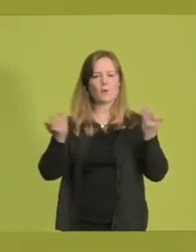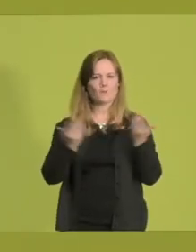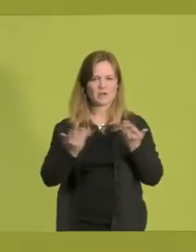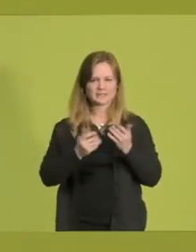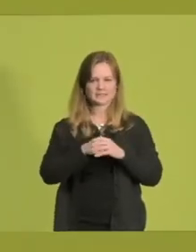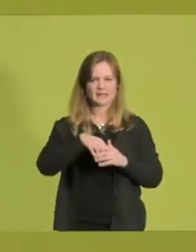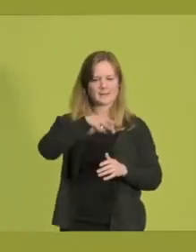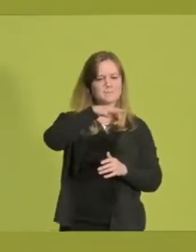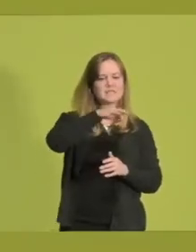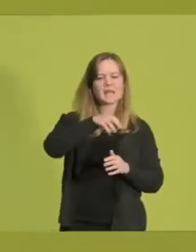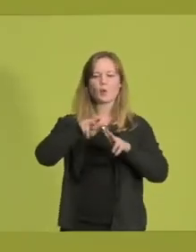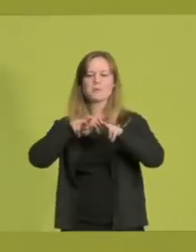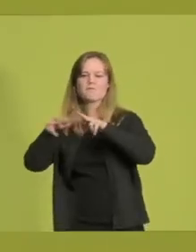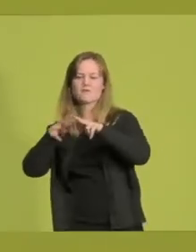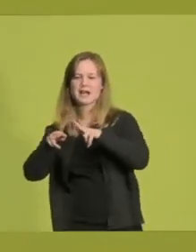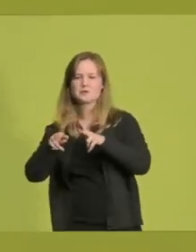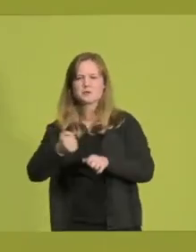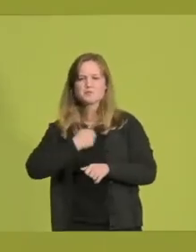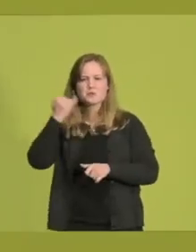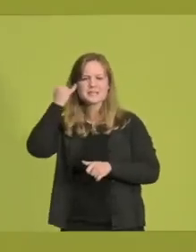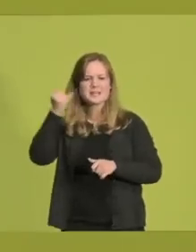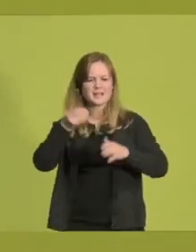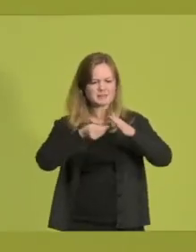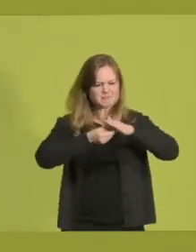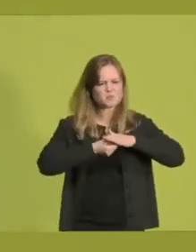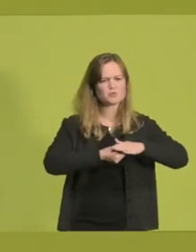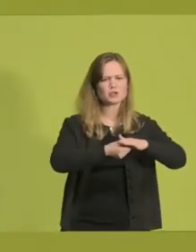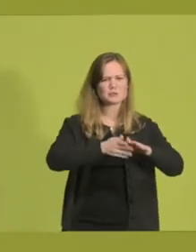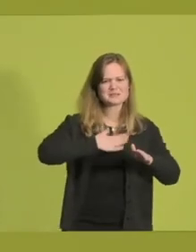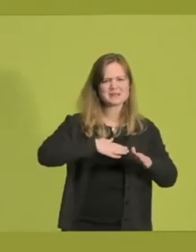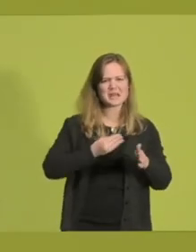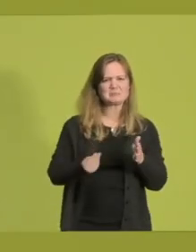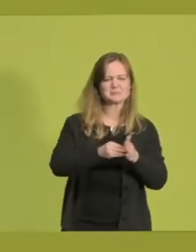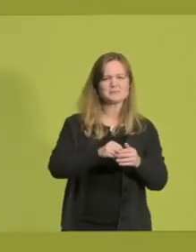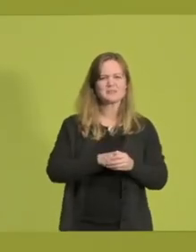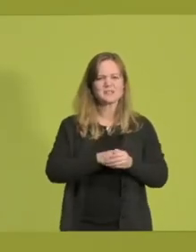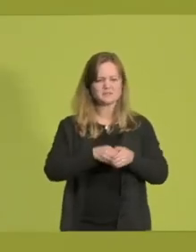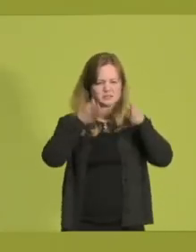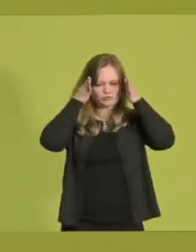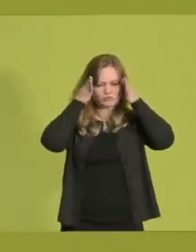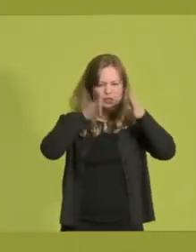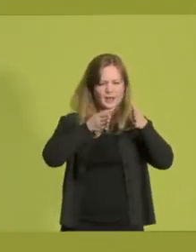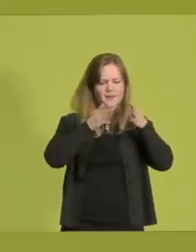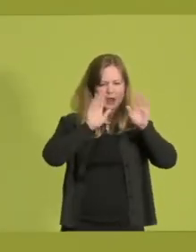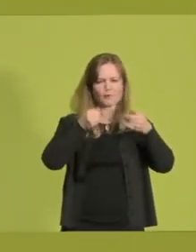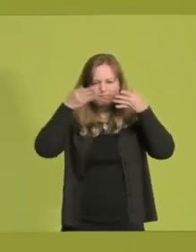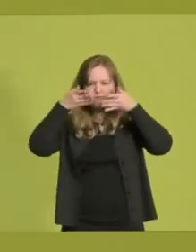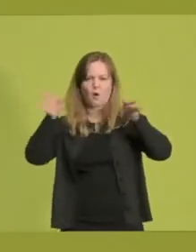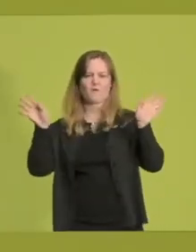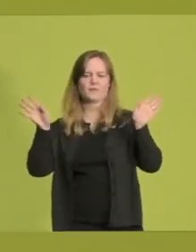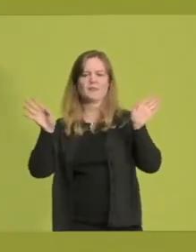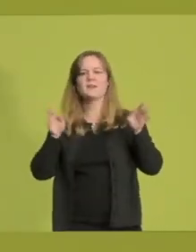Ministerien und Verwaltungen mutige Ideen zu unterstützen, das Kirchtumdenken aufzugeben und unsere Führungsrolle bei Innovation,